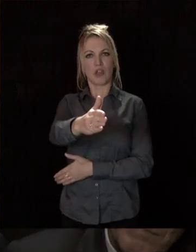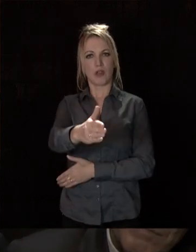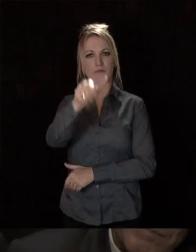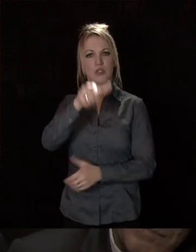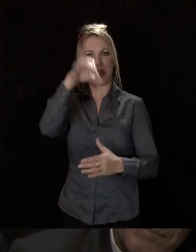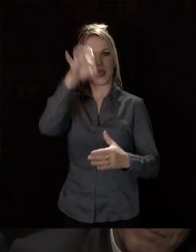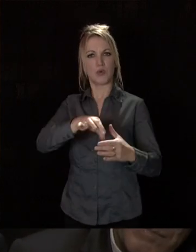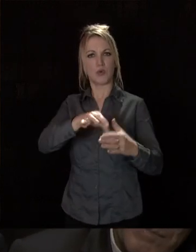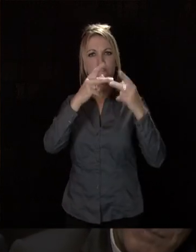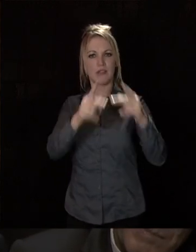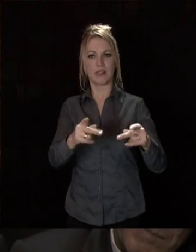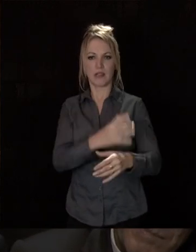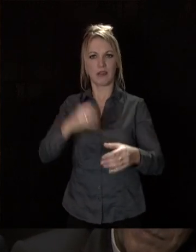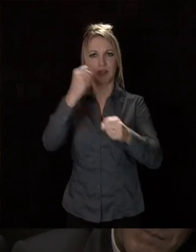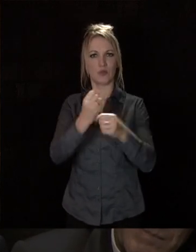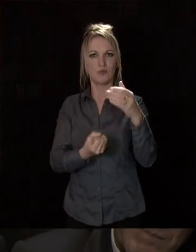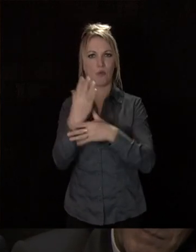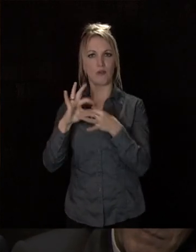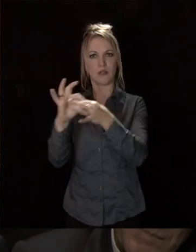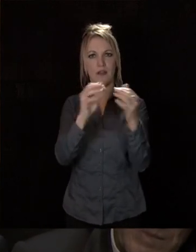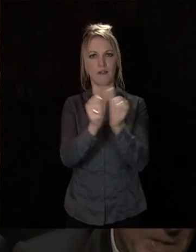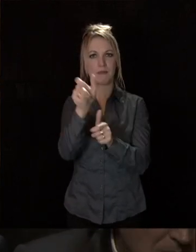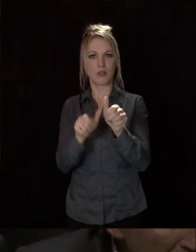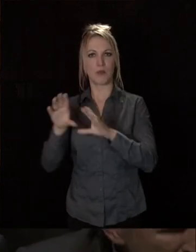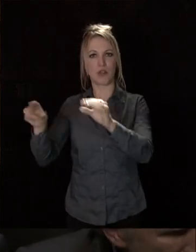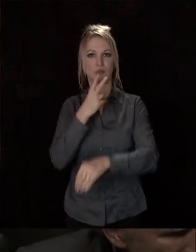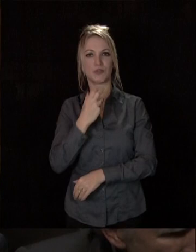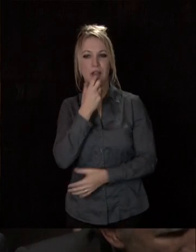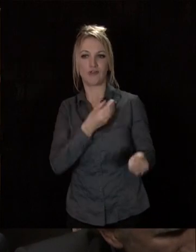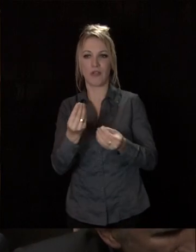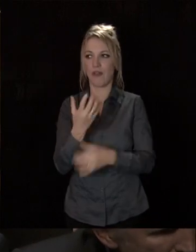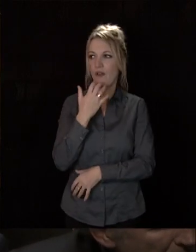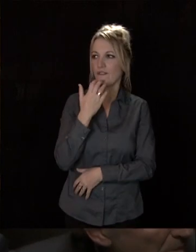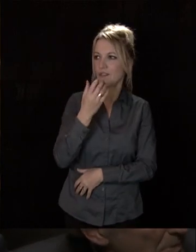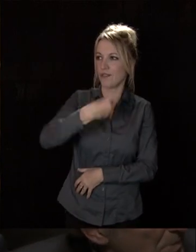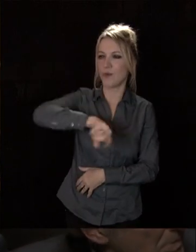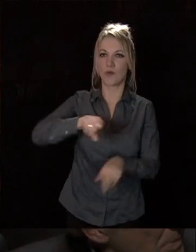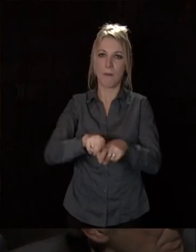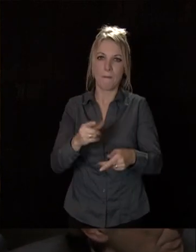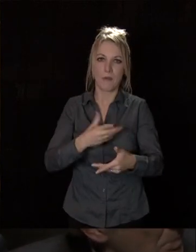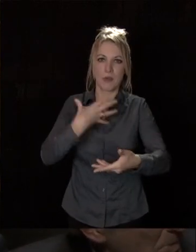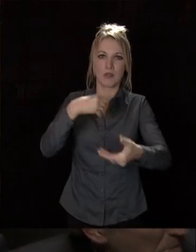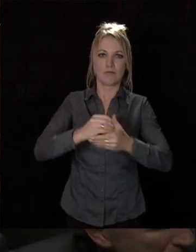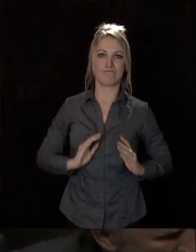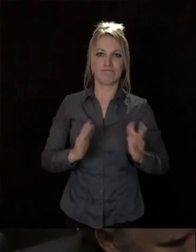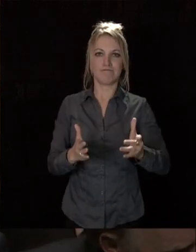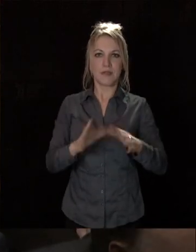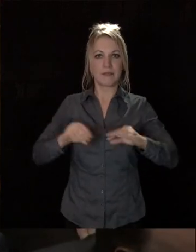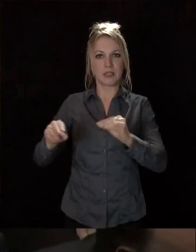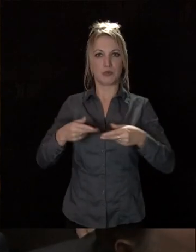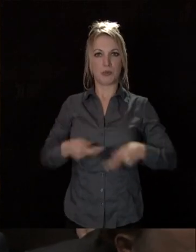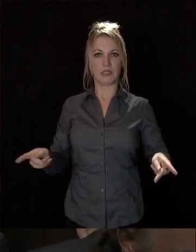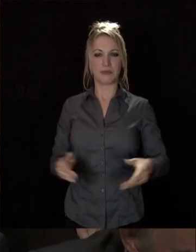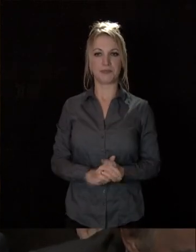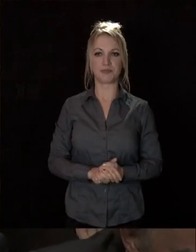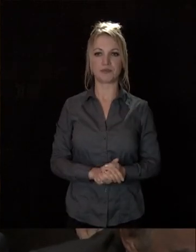de créer de nouveaux liens avec leurs concitoyens en leur donnant l'envie en vous donnant l'envie d'être acteur de l'espace public. Elle représente en